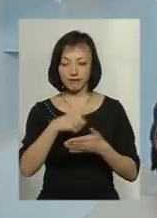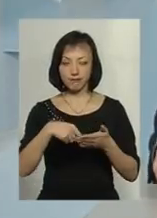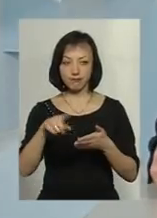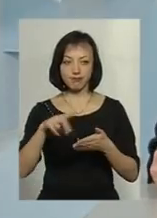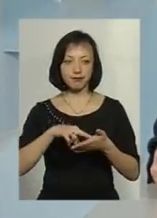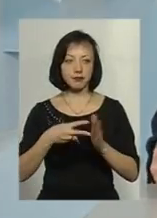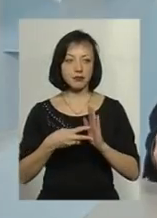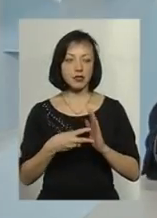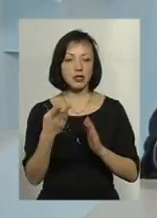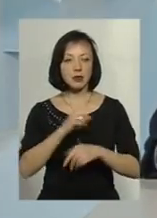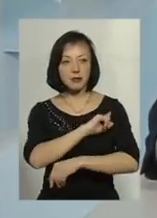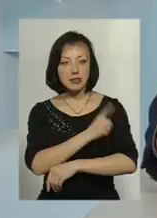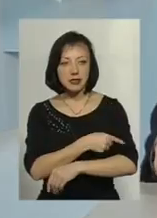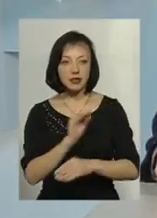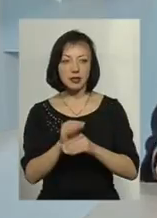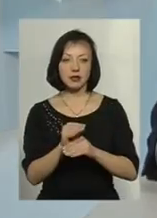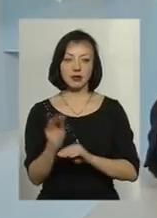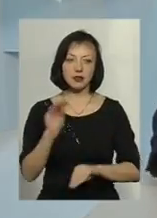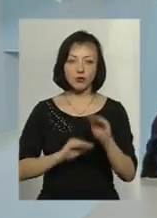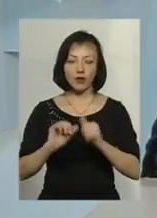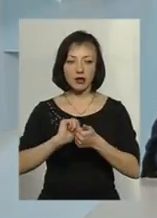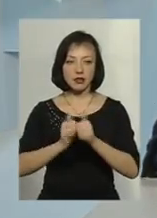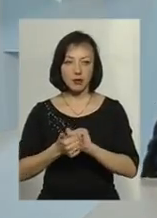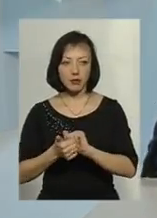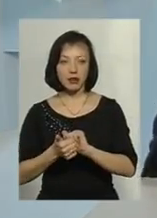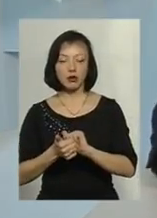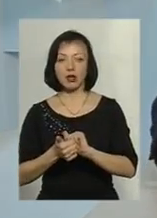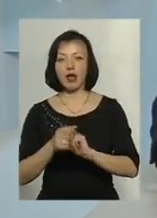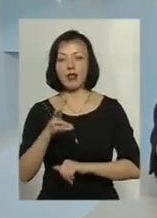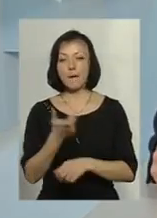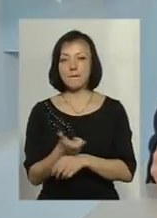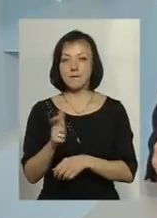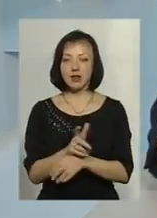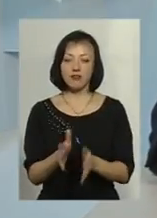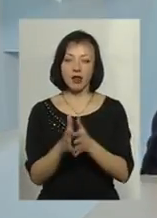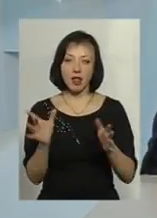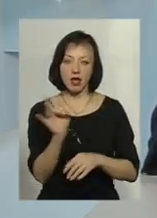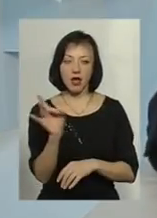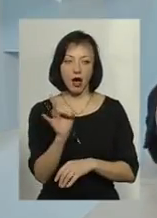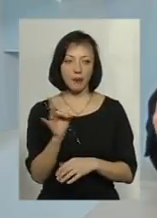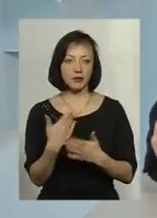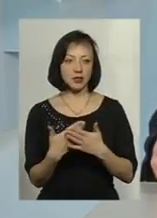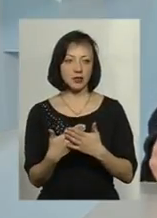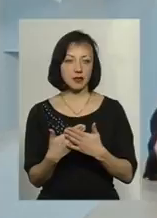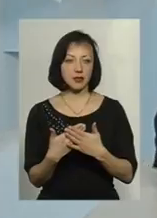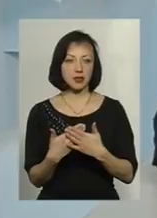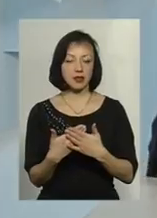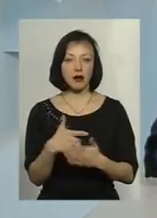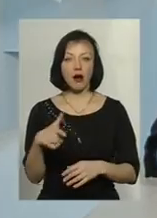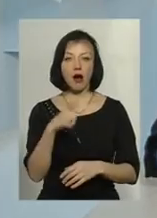плануємо. Там їхнє підселення, кільцювання, заміна на більш великі діаметри, десь заміна